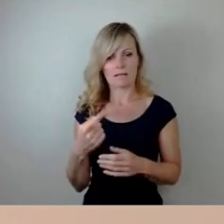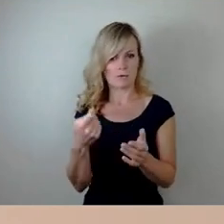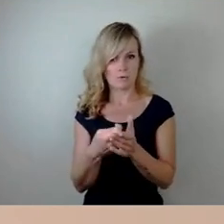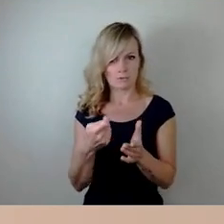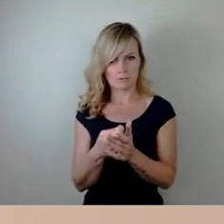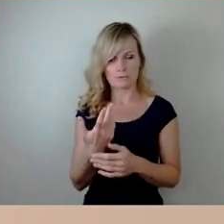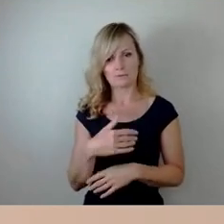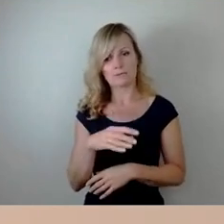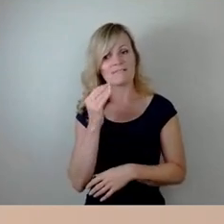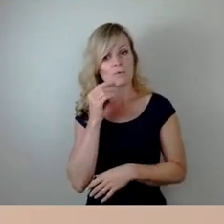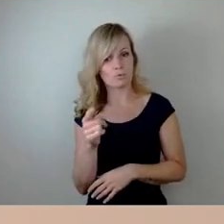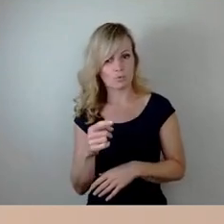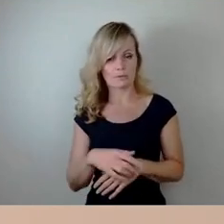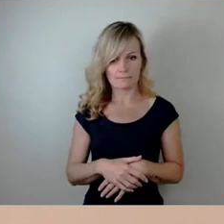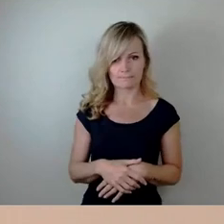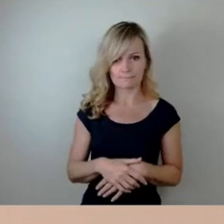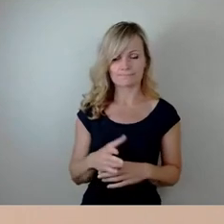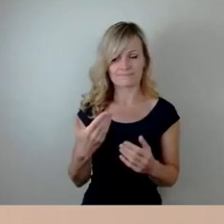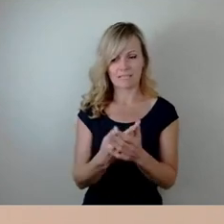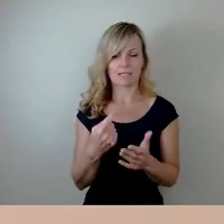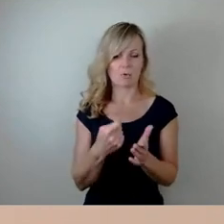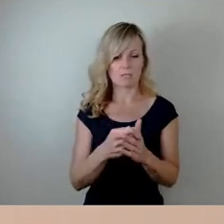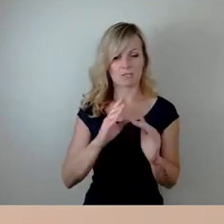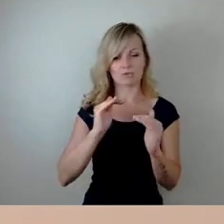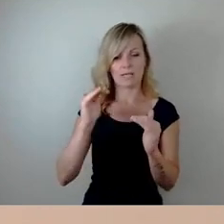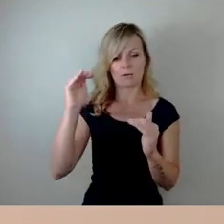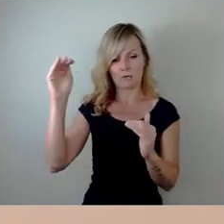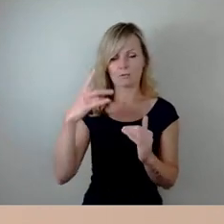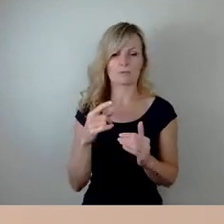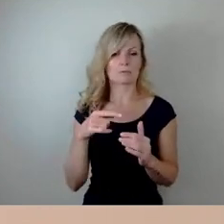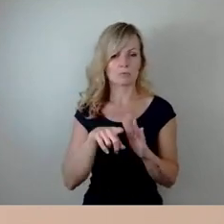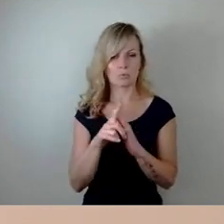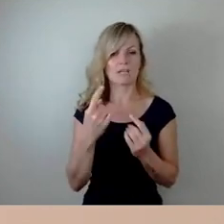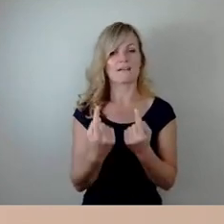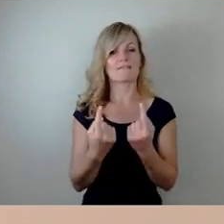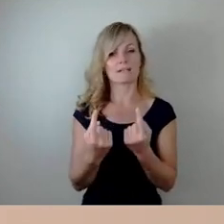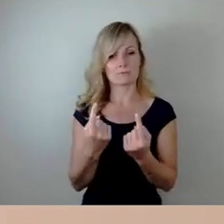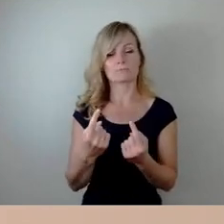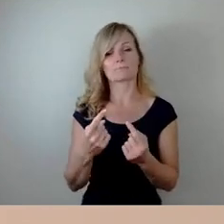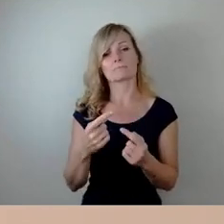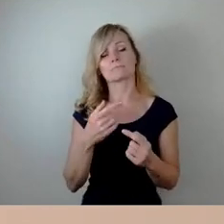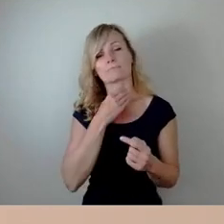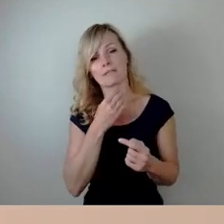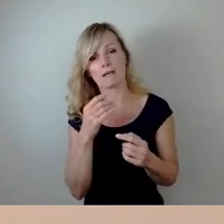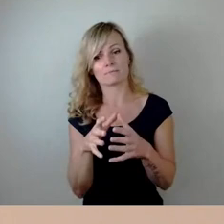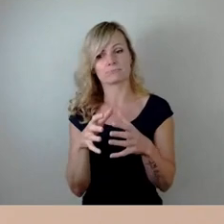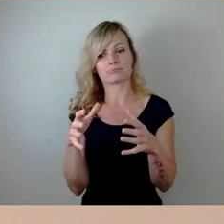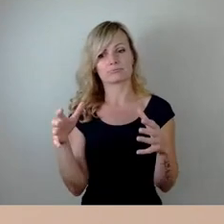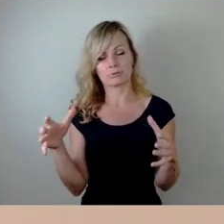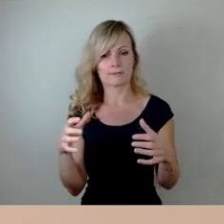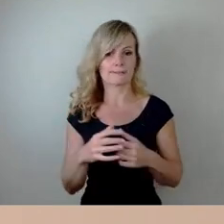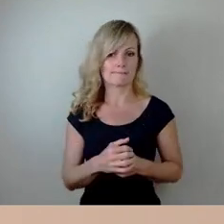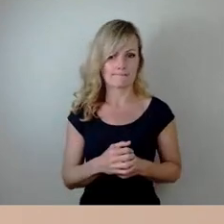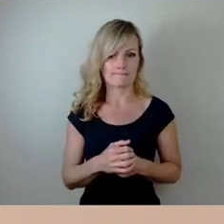Diese Kostensteigerungen sind also durch einen wachsenden Bedarf an Menschen, die auf preisgünstigen